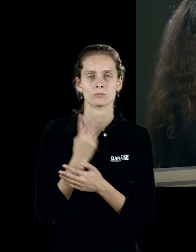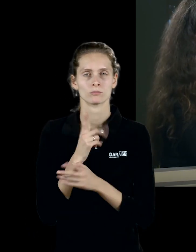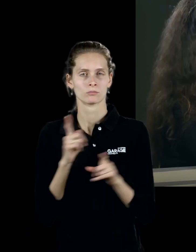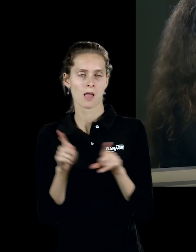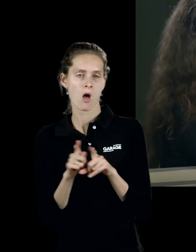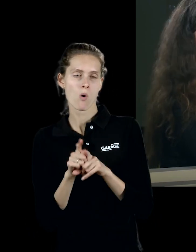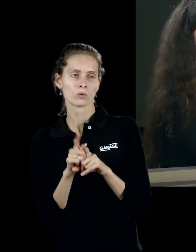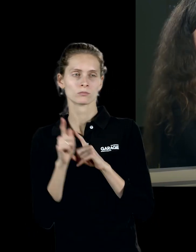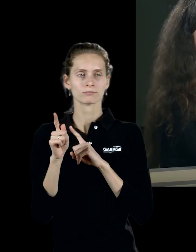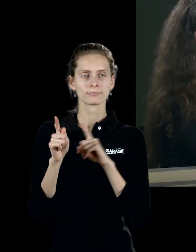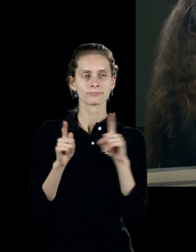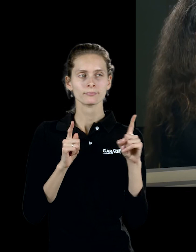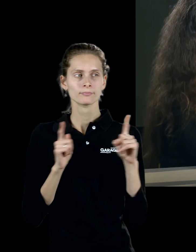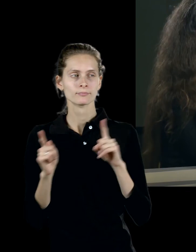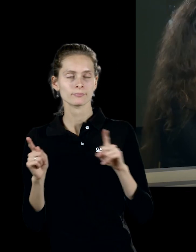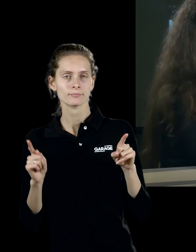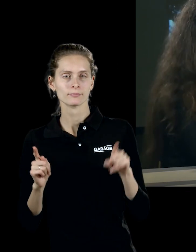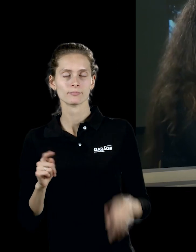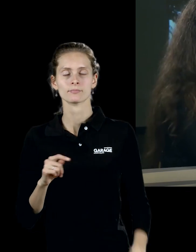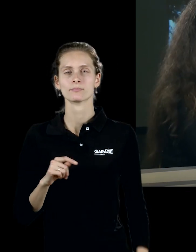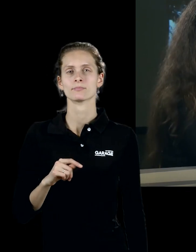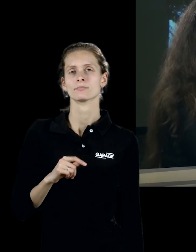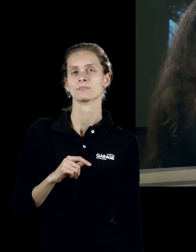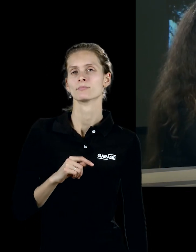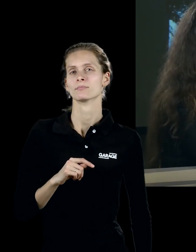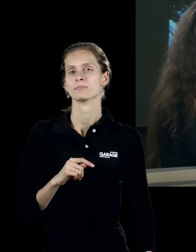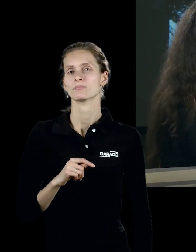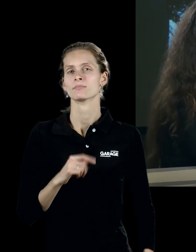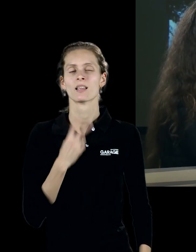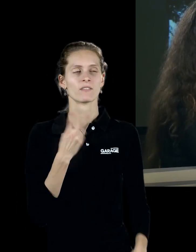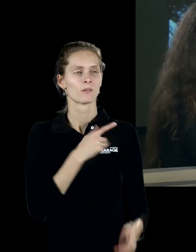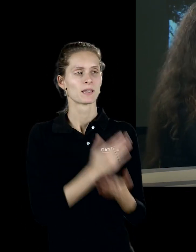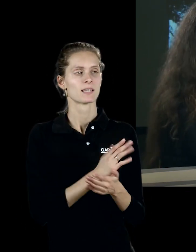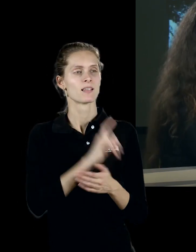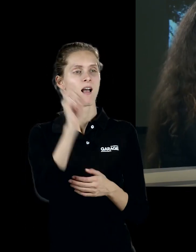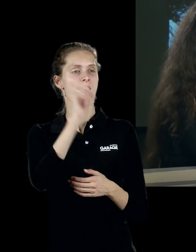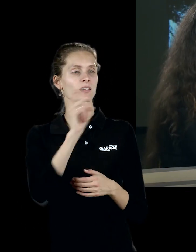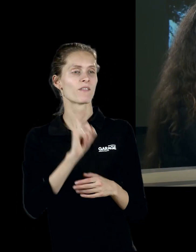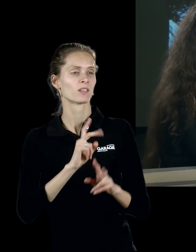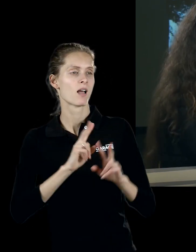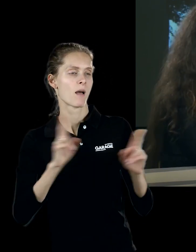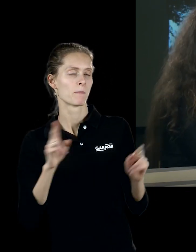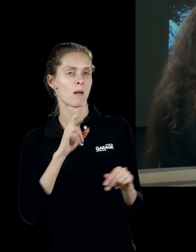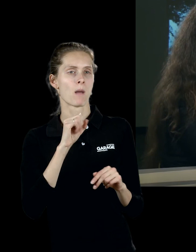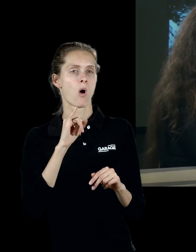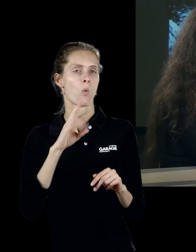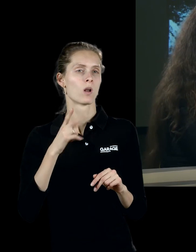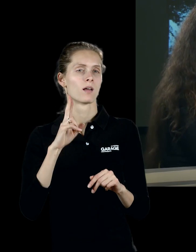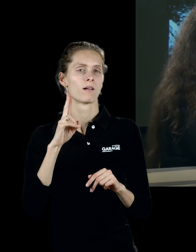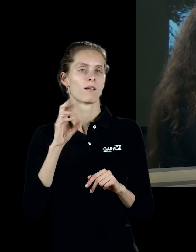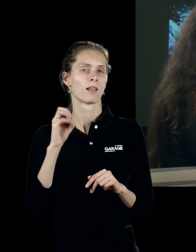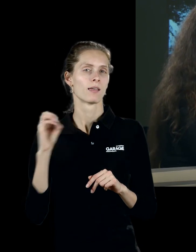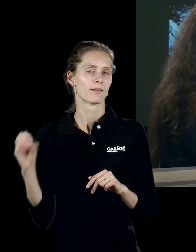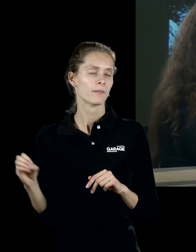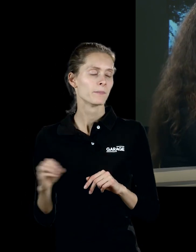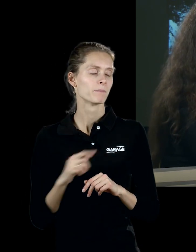нашёл Брасаев, выглядят откровенно похожими, что это граффити, похожее на Пауля Клея. Это вот эта самая новая